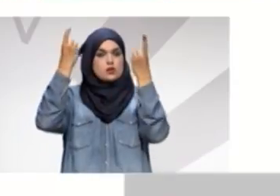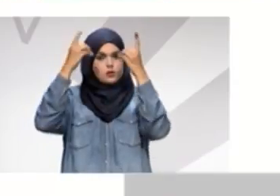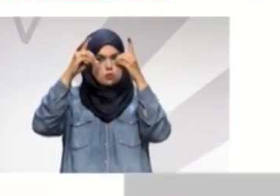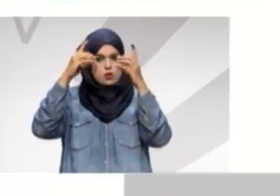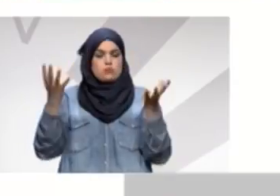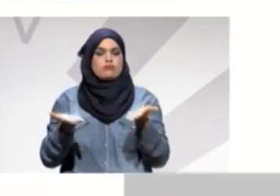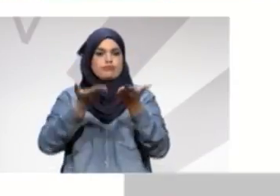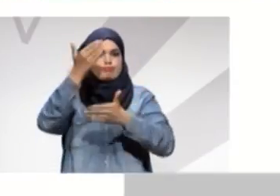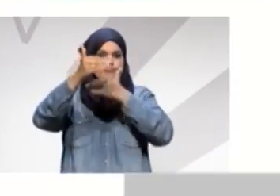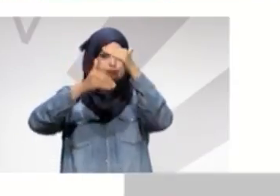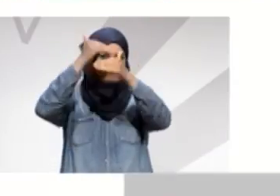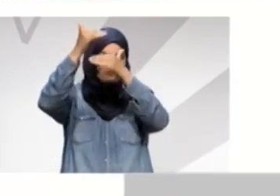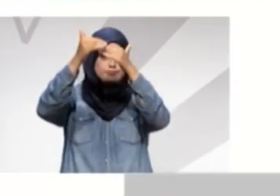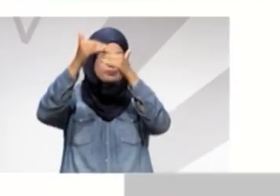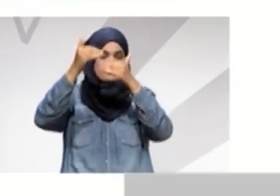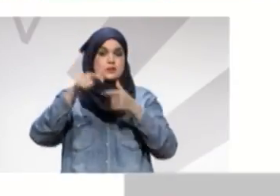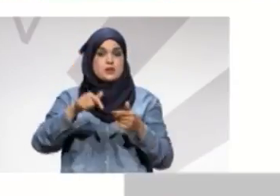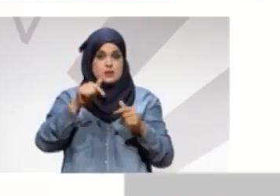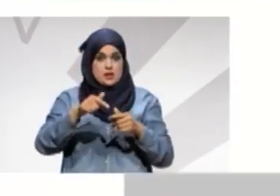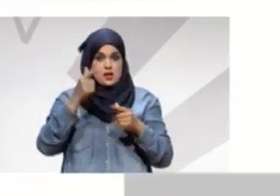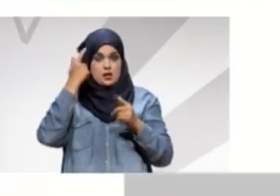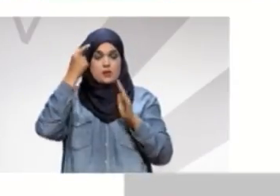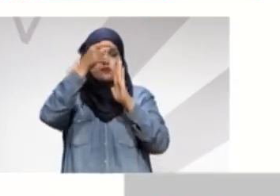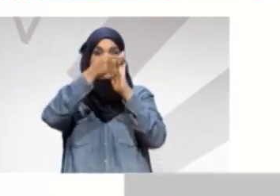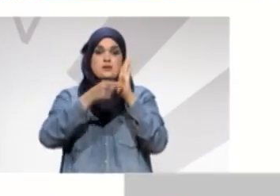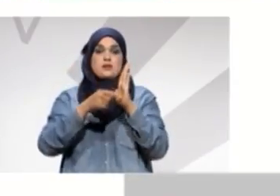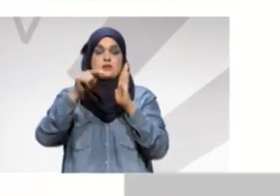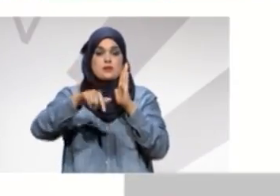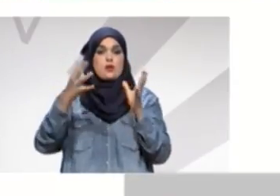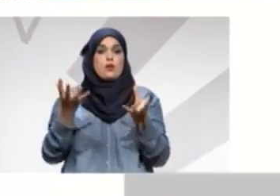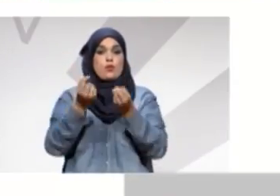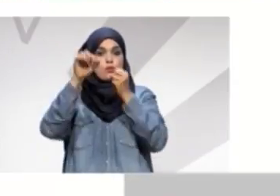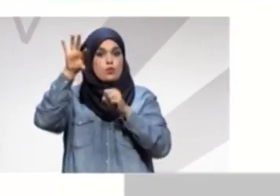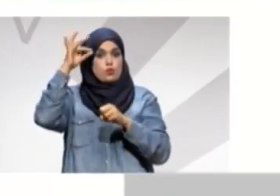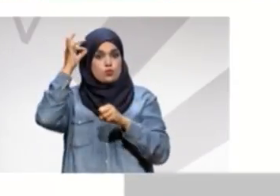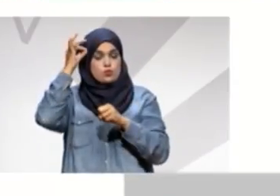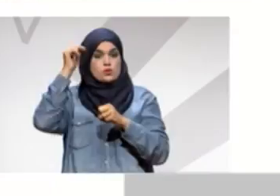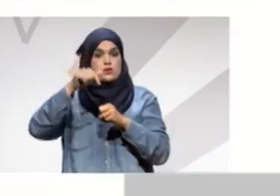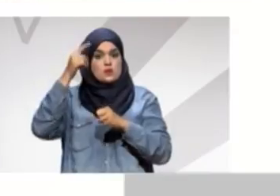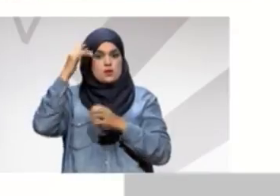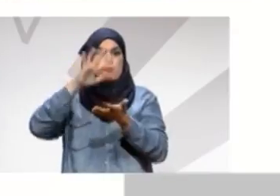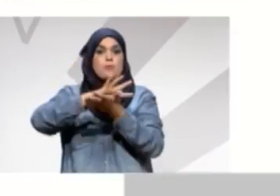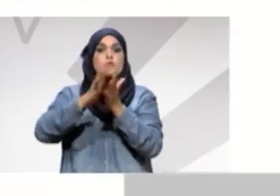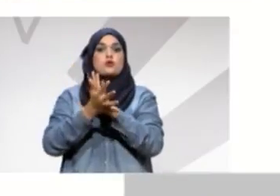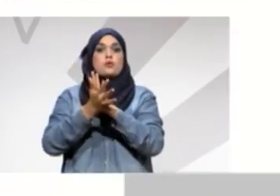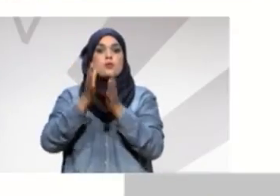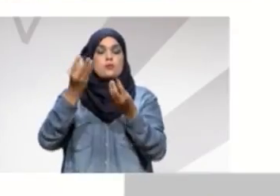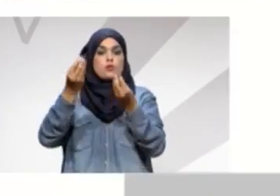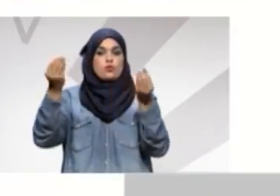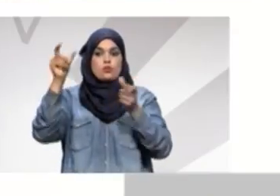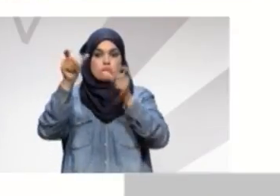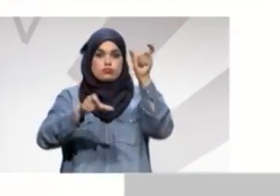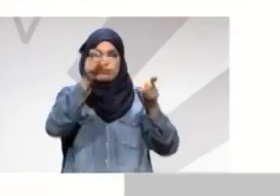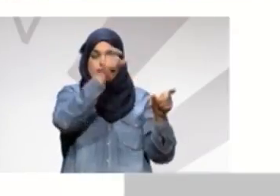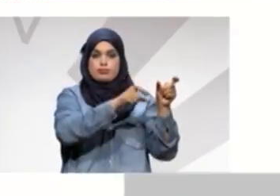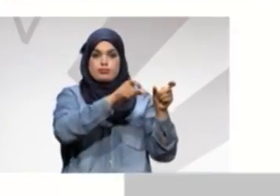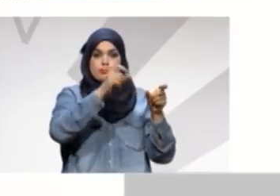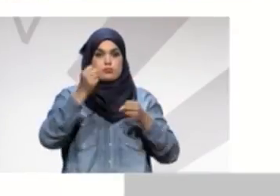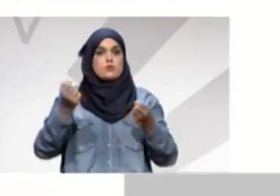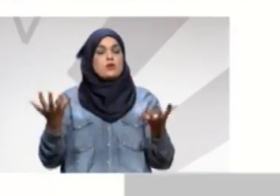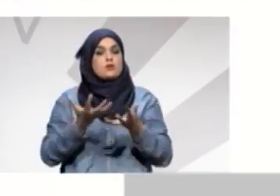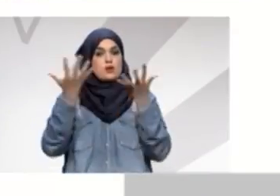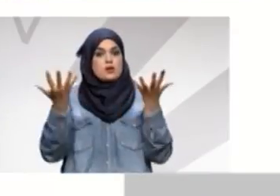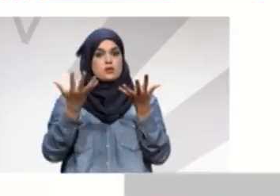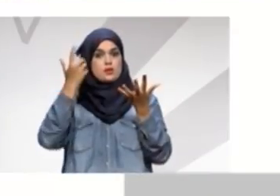أنقذ تونس هي مبادرة جاءت من مجتمع مدني ناشط في مجال التنمية